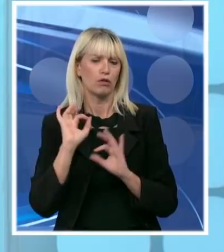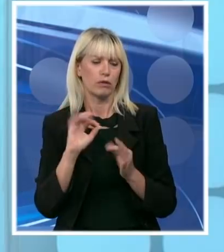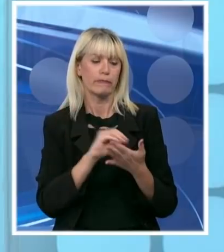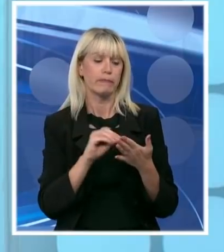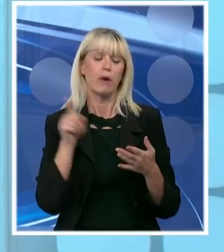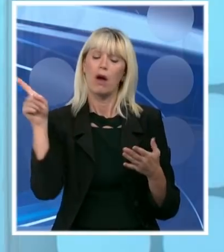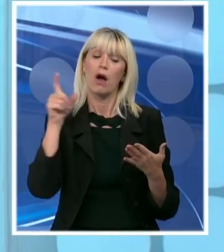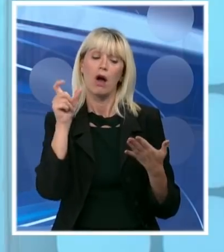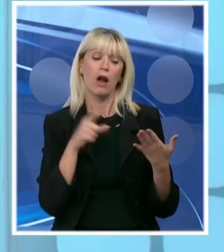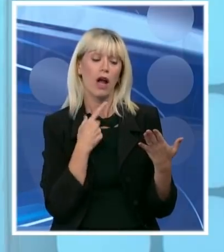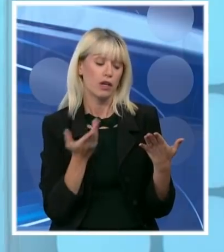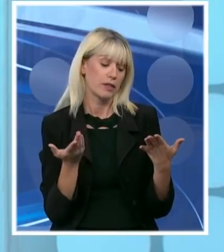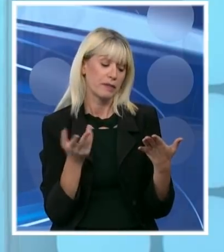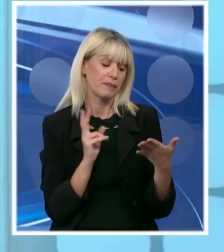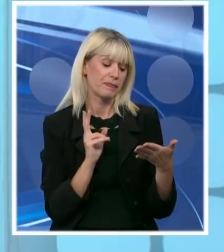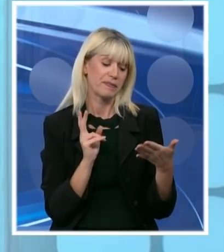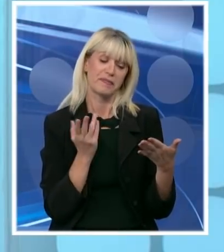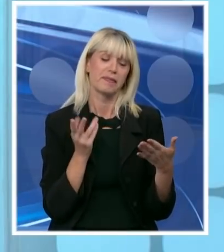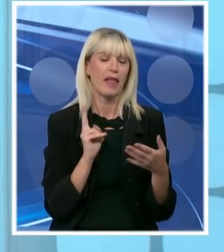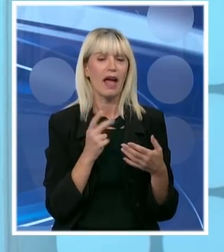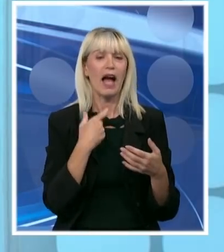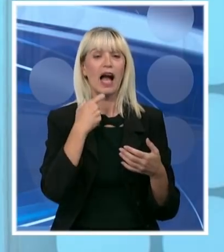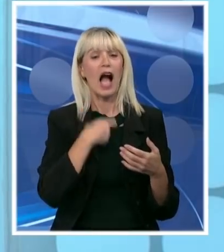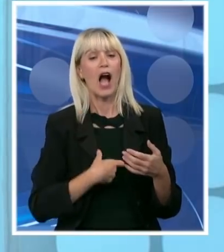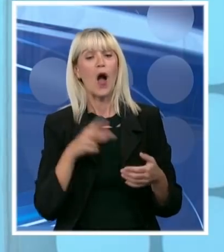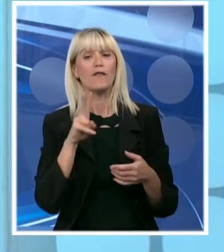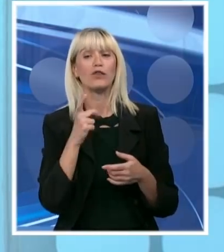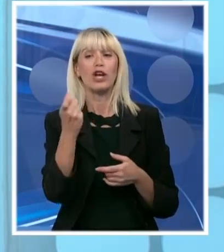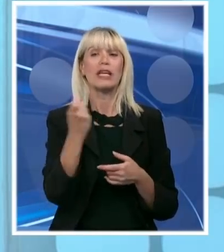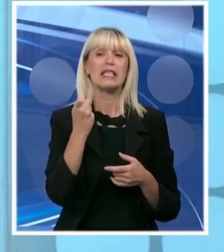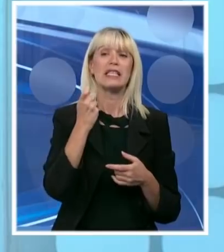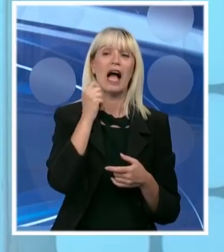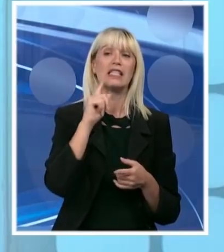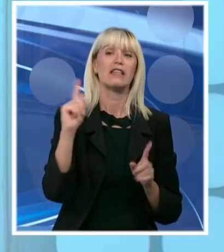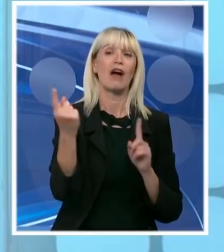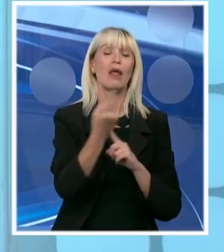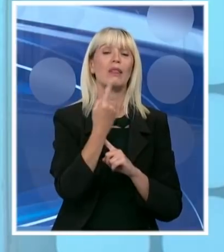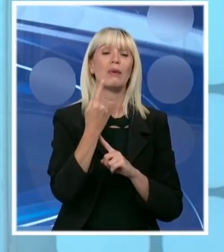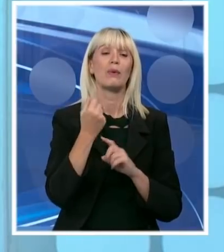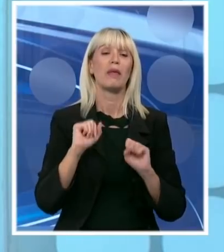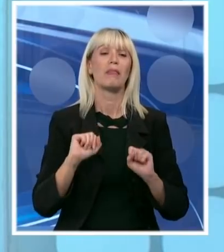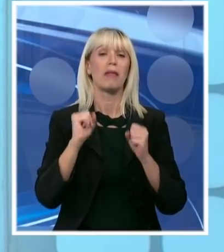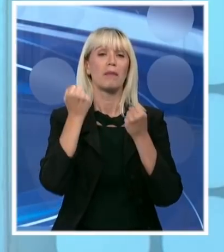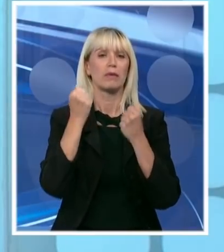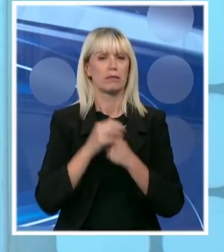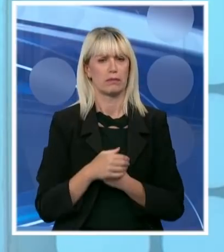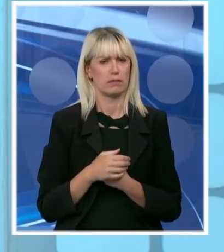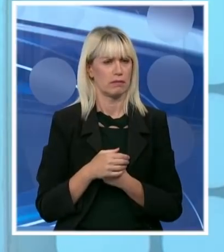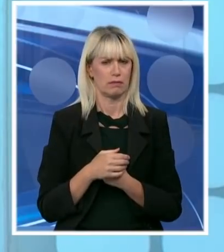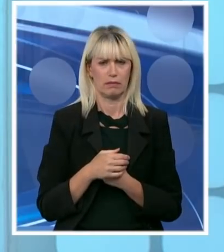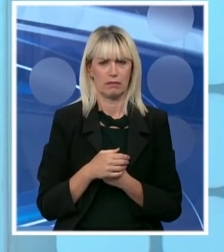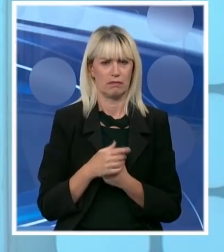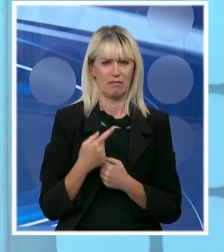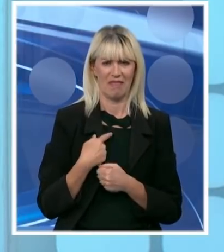On kaže, kako Vučić izazove ljude da protestu ili ne znam šta. Pa ja pravo da vam kažem, ne pa da mi napome da se dodvoravam bilo kome.